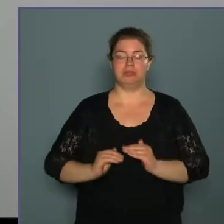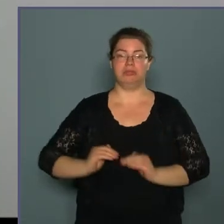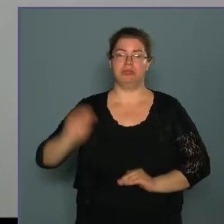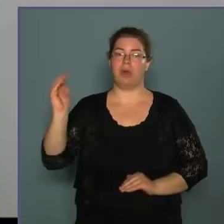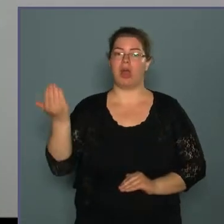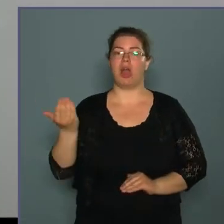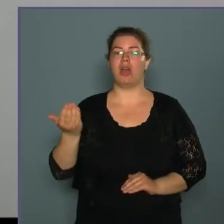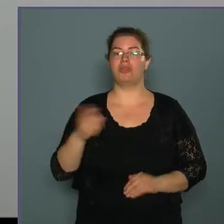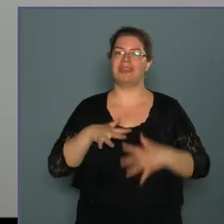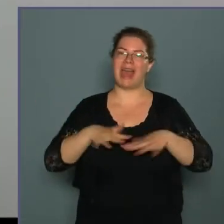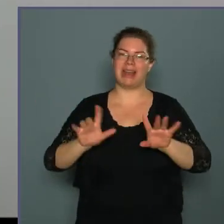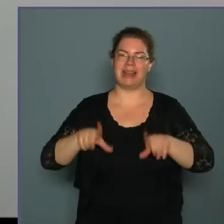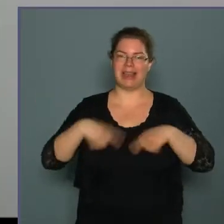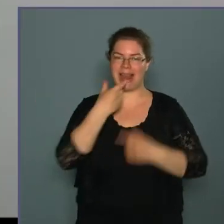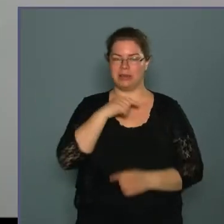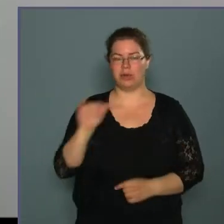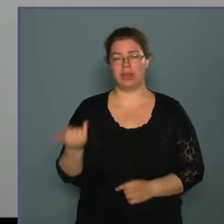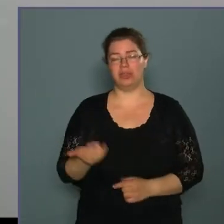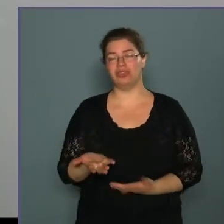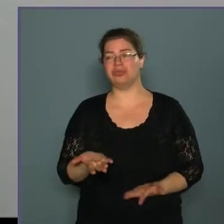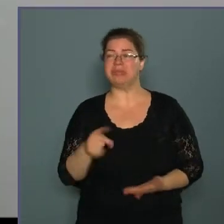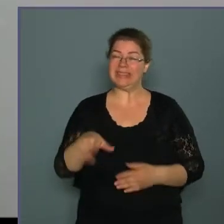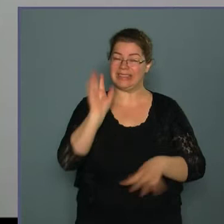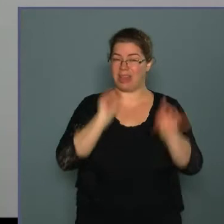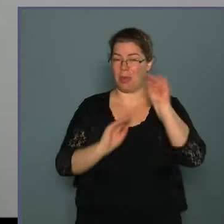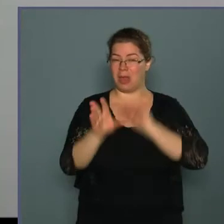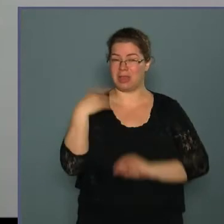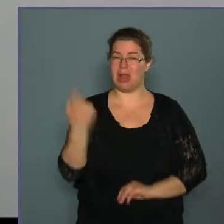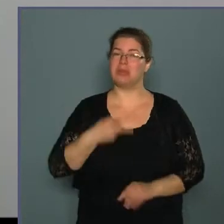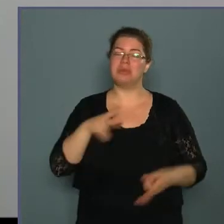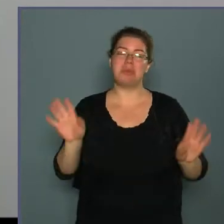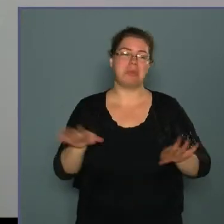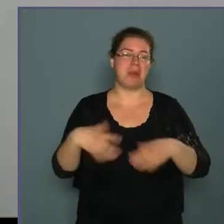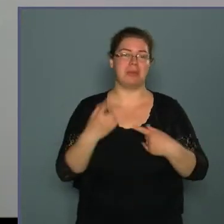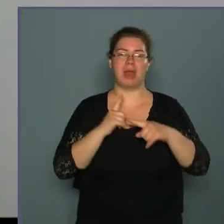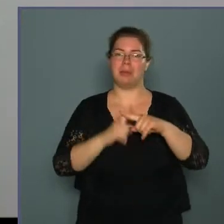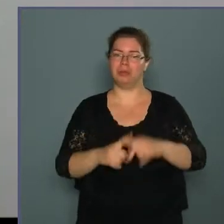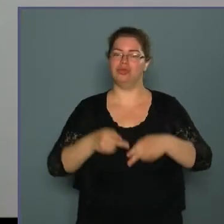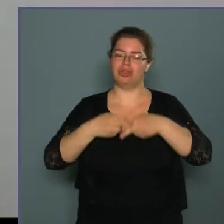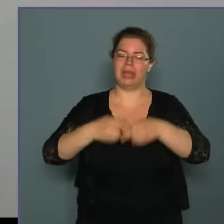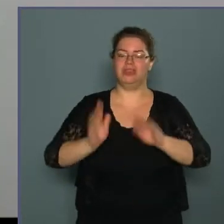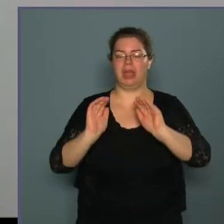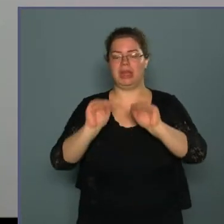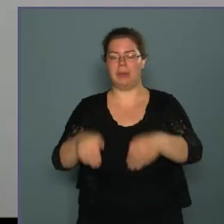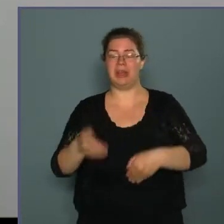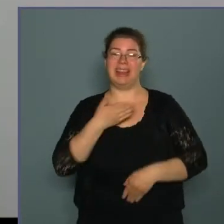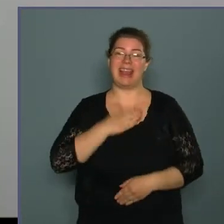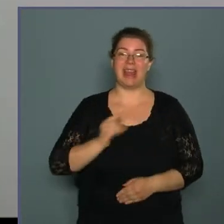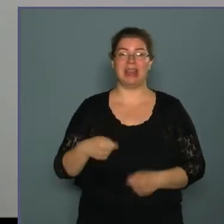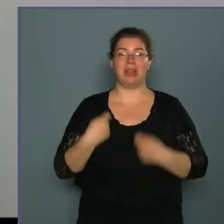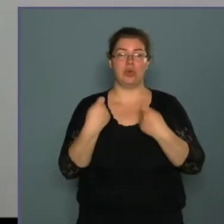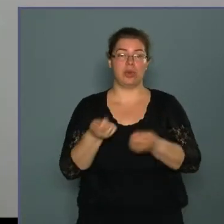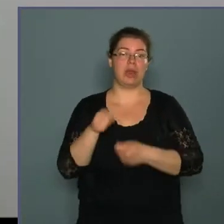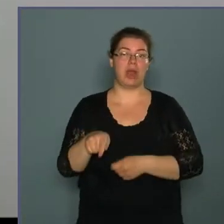átlagéletkor, és Isten igazából az a tapasztalatunk, hogy bármilyen fajta plusz segítséget, támogatást szeretnénk esetleg